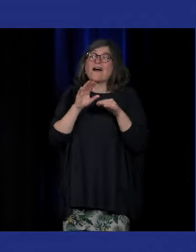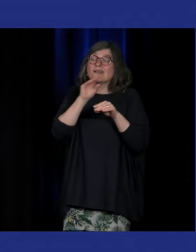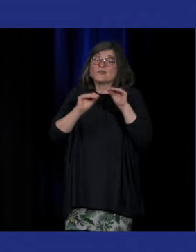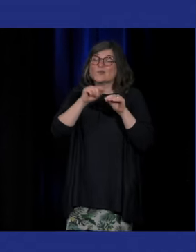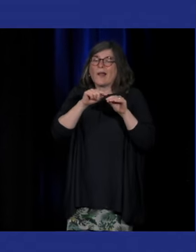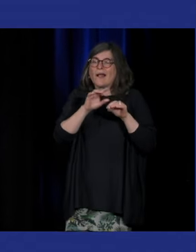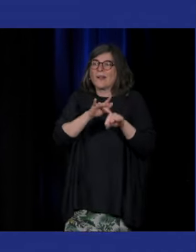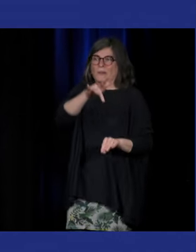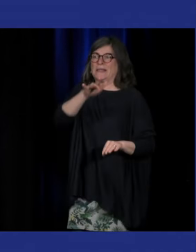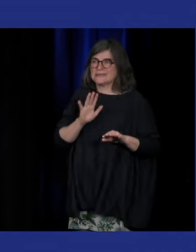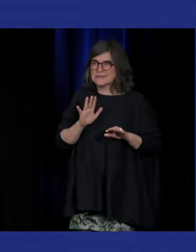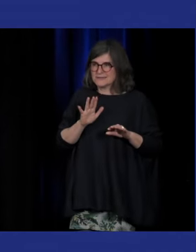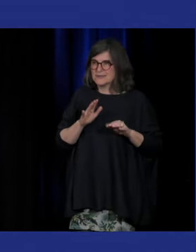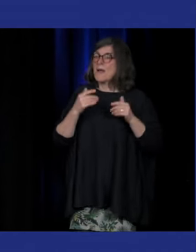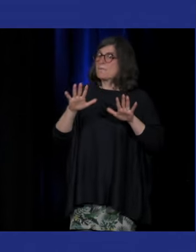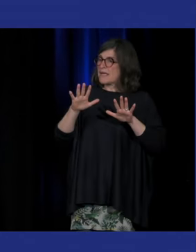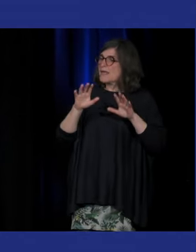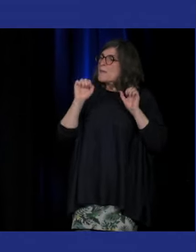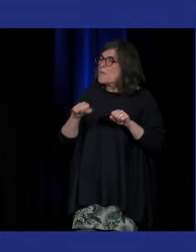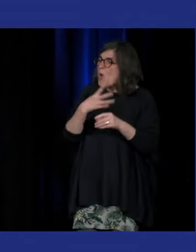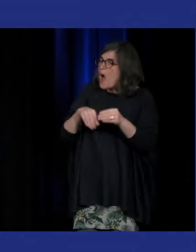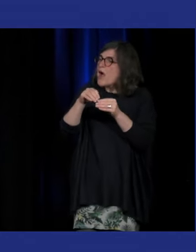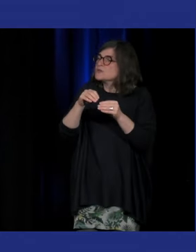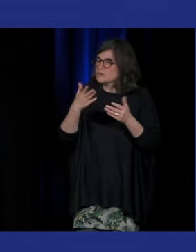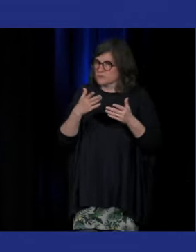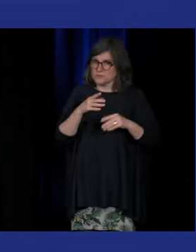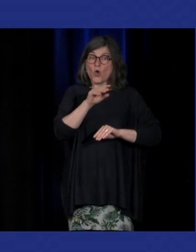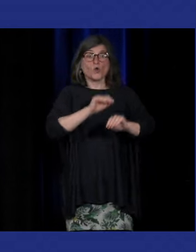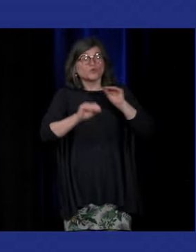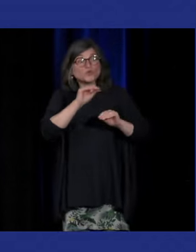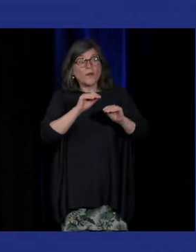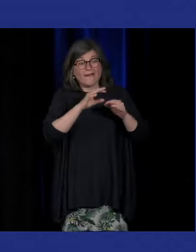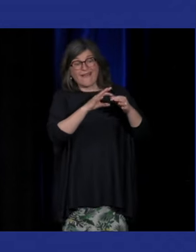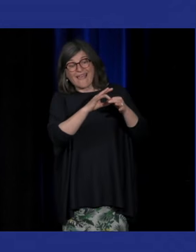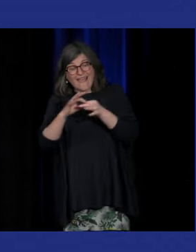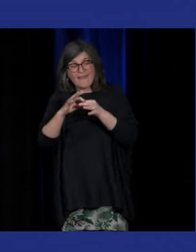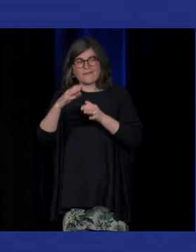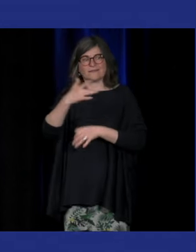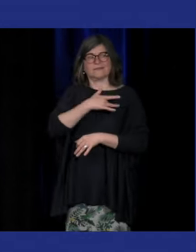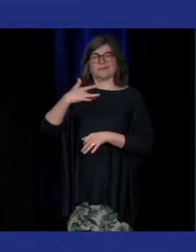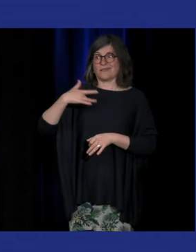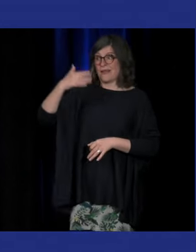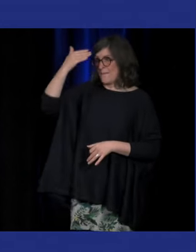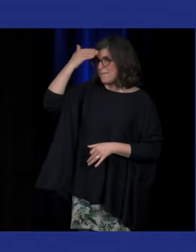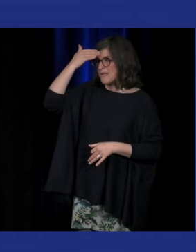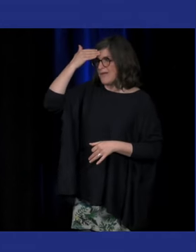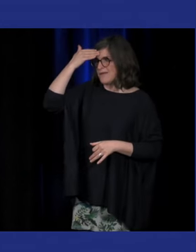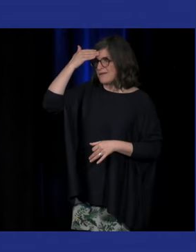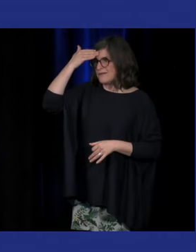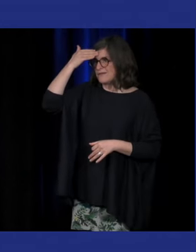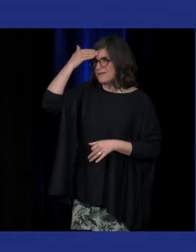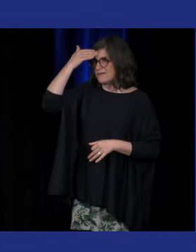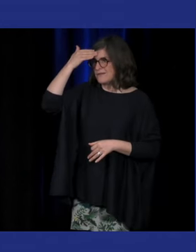écartée mais ce qu'il faut aussi dire c'est que la question de soins en santé mentale ça fait partie des mouvements